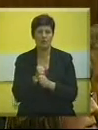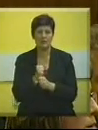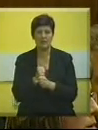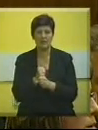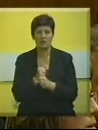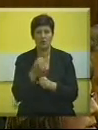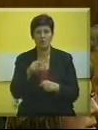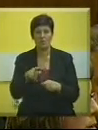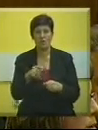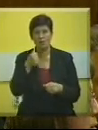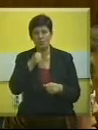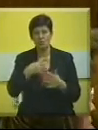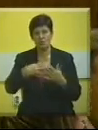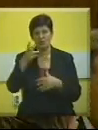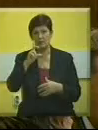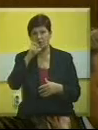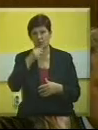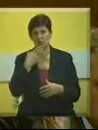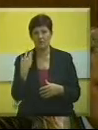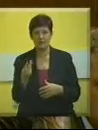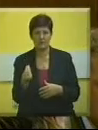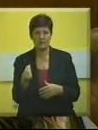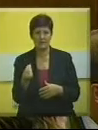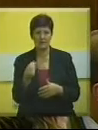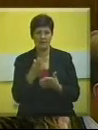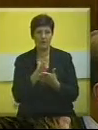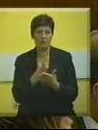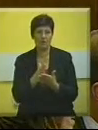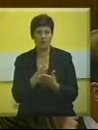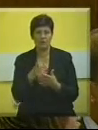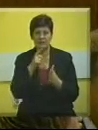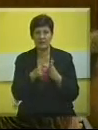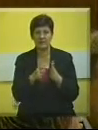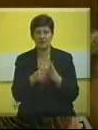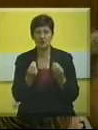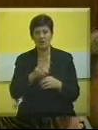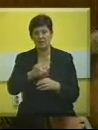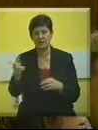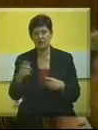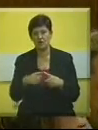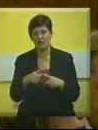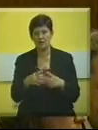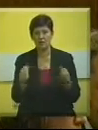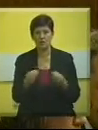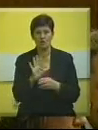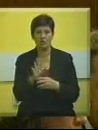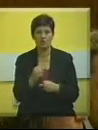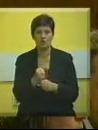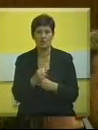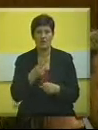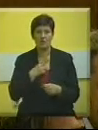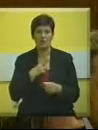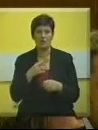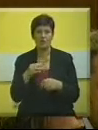tome da u budžetu grada ili opštine nema sredstava za to, bilo da se traži neki treći razlog da se nešto ovako uradi, jer imamo